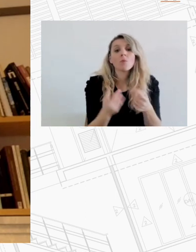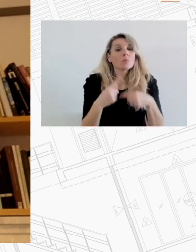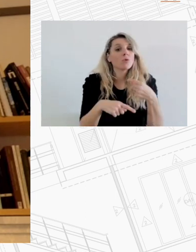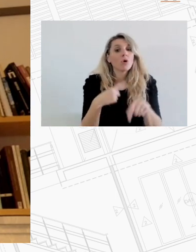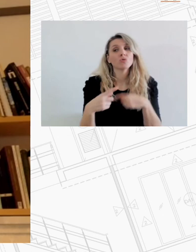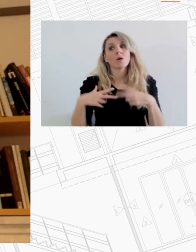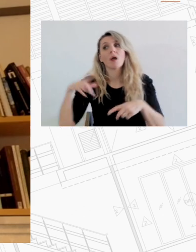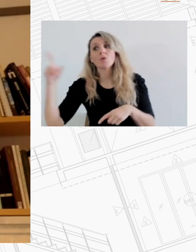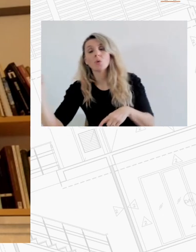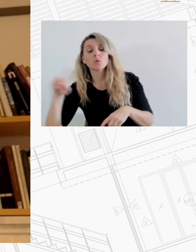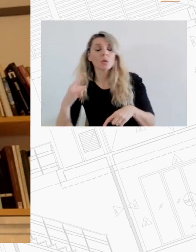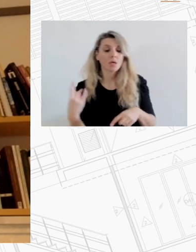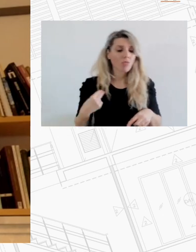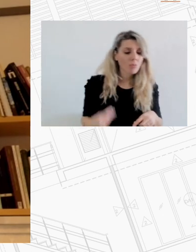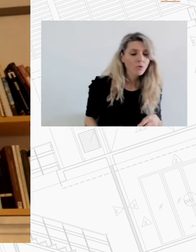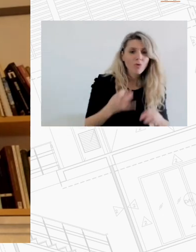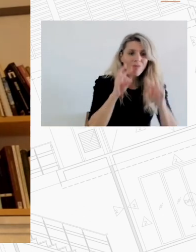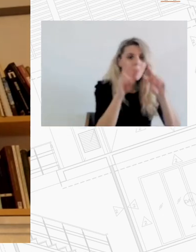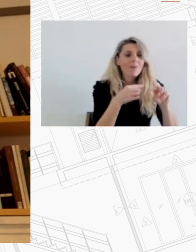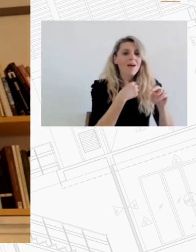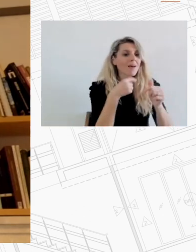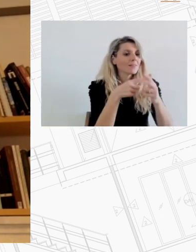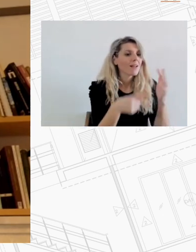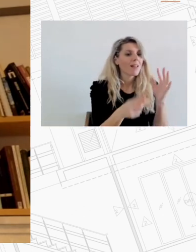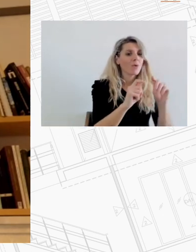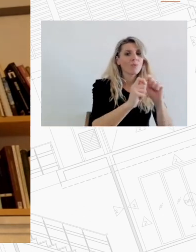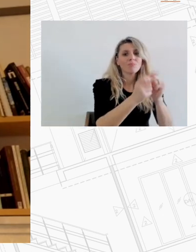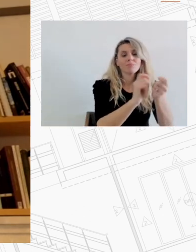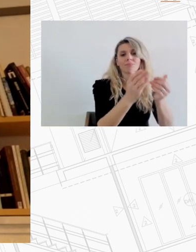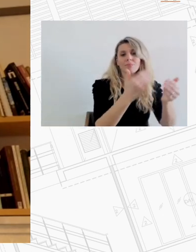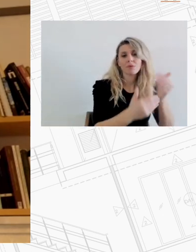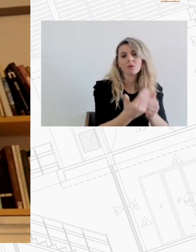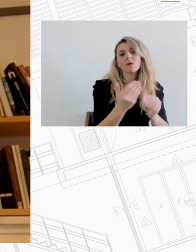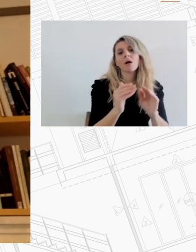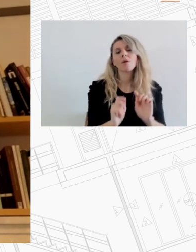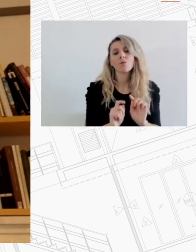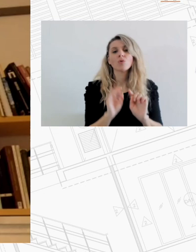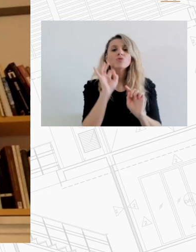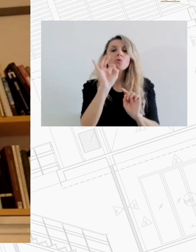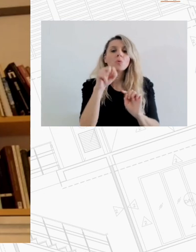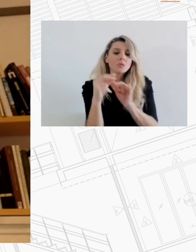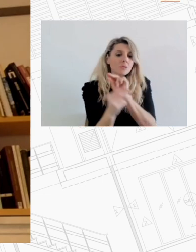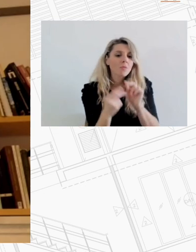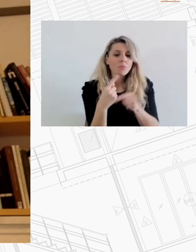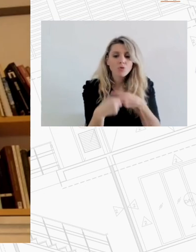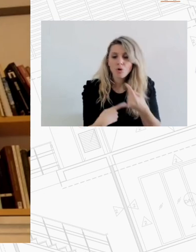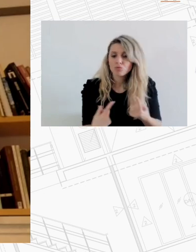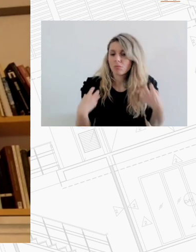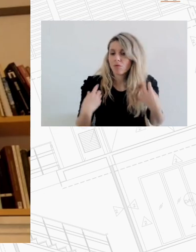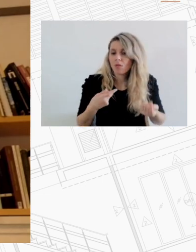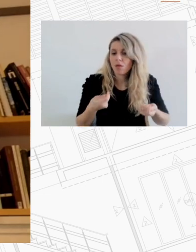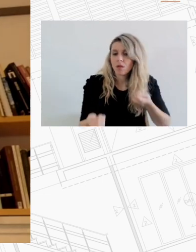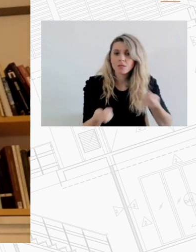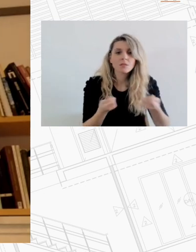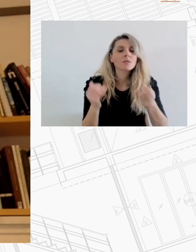και το επαναφέρω γιατί συνομιλήκε με αυτά που συζητάμε εμείς για το ποιος είναι ο κατάλληλος να διαχειριστεί ενδεχομένως ένα